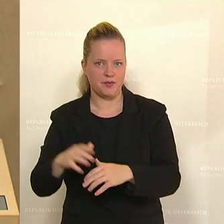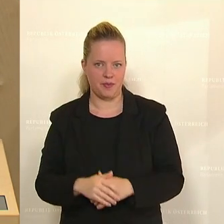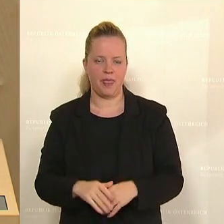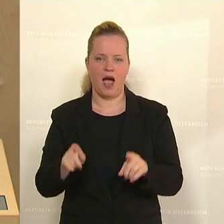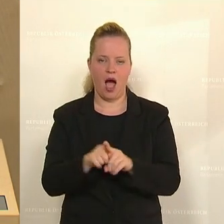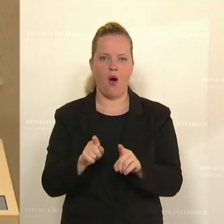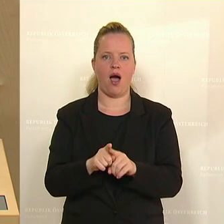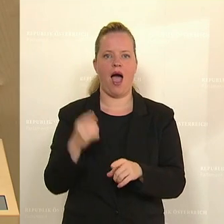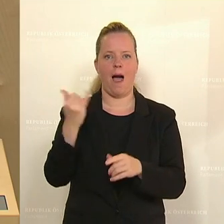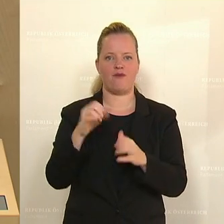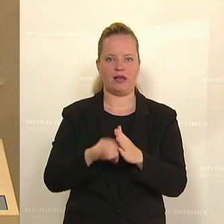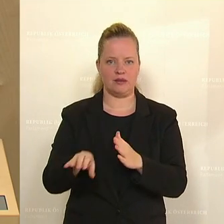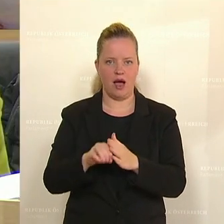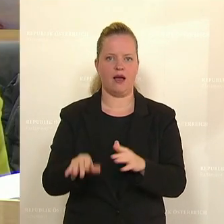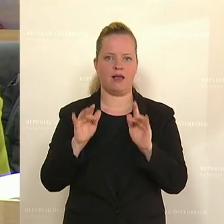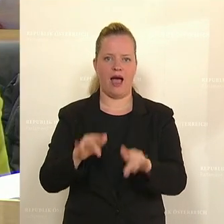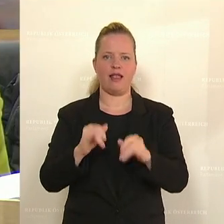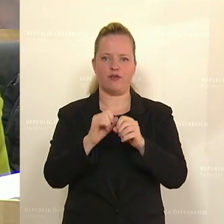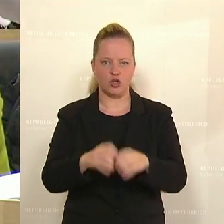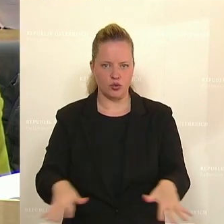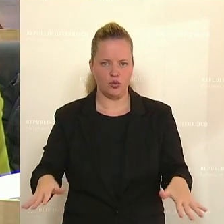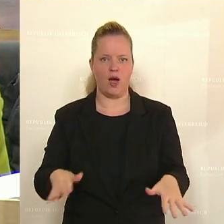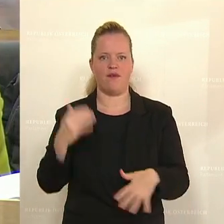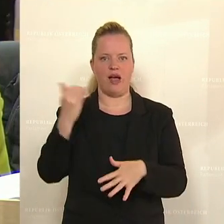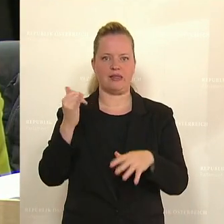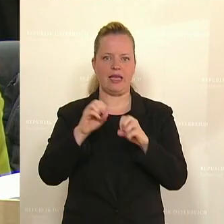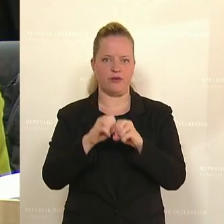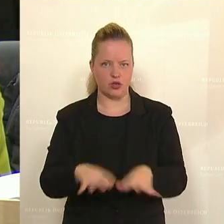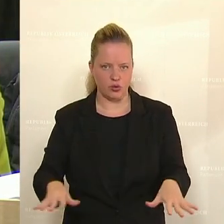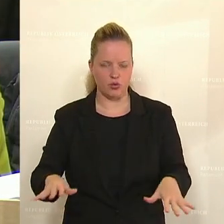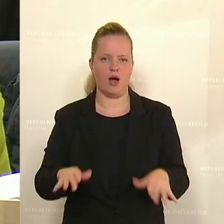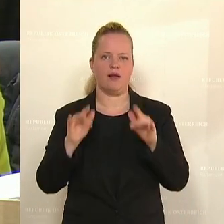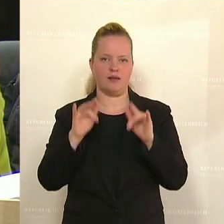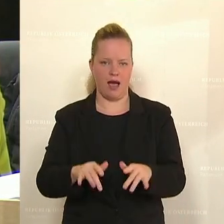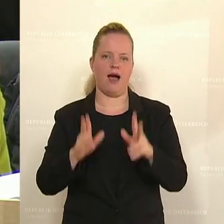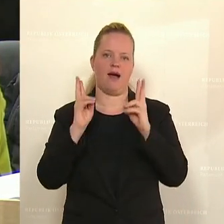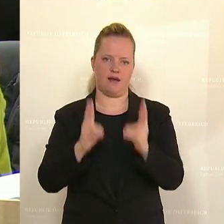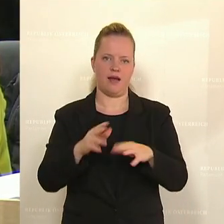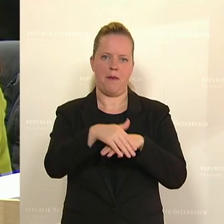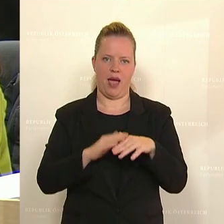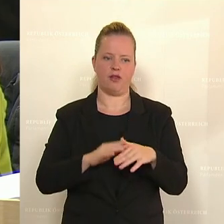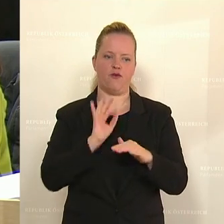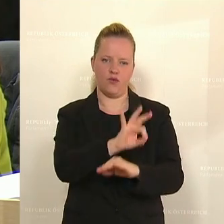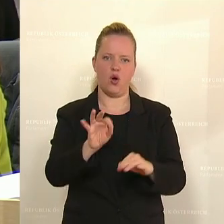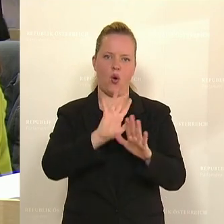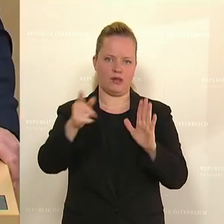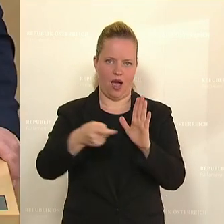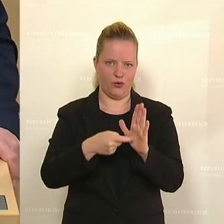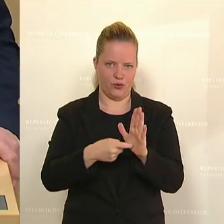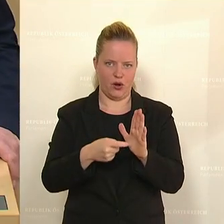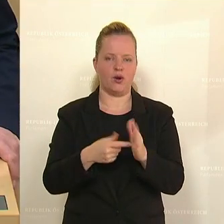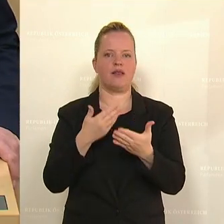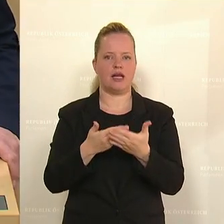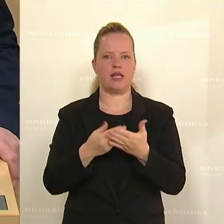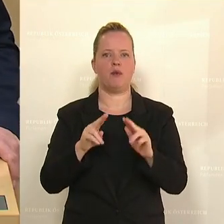Abwasserinfrastruktur und die Wasserinfrastruktur stellt die Gemeinden vor großen Herausforderungen. Und deshalb hat sich die